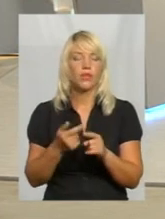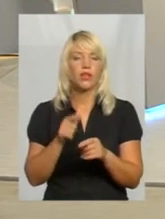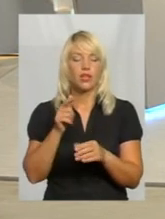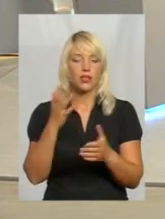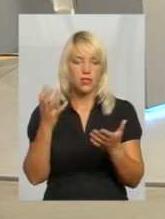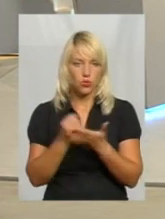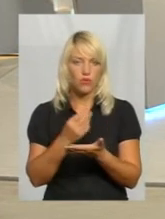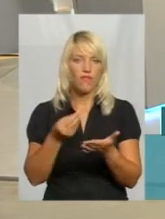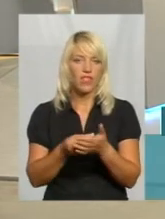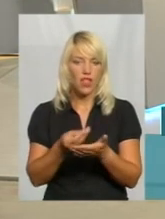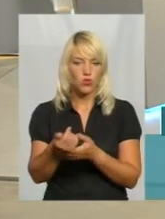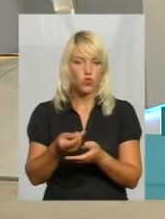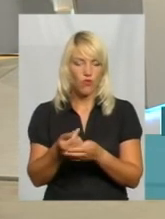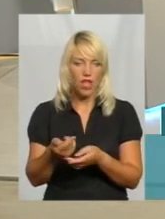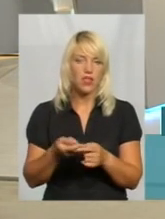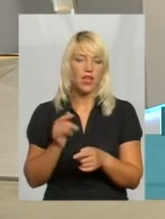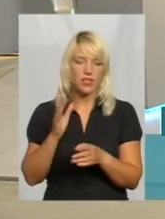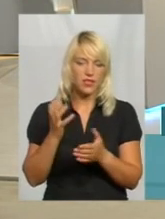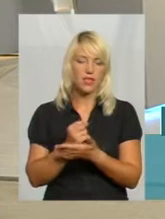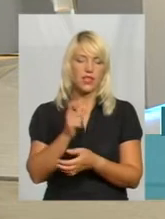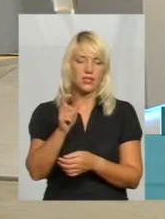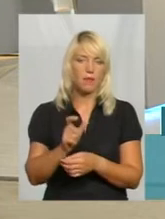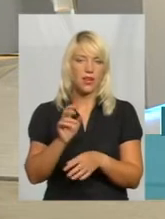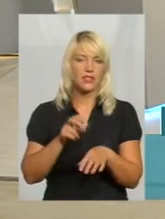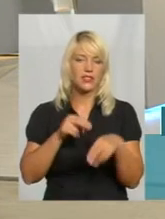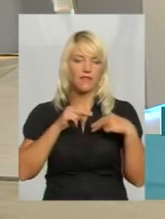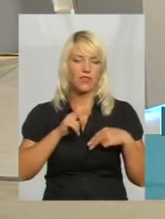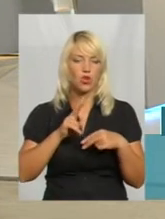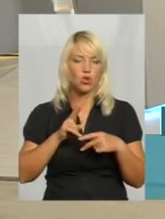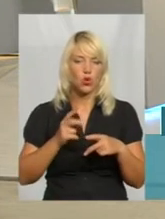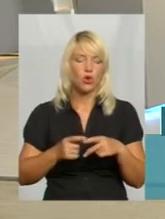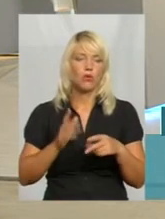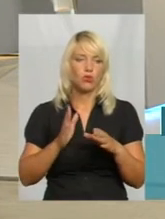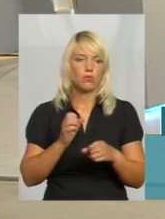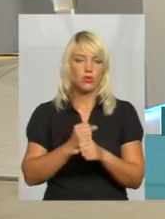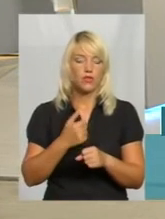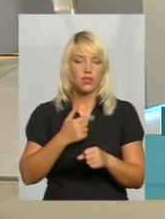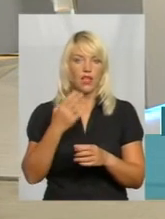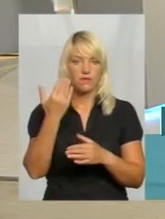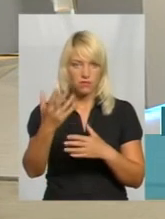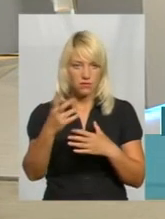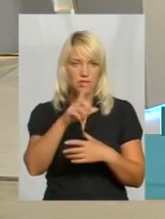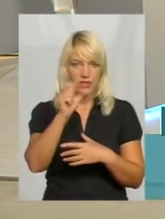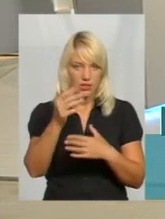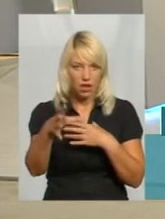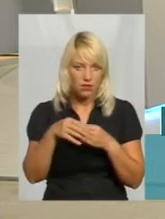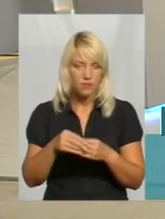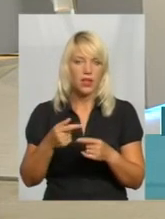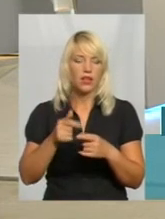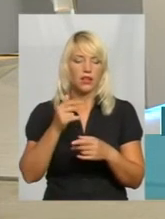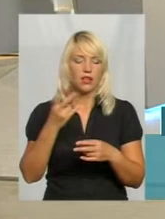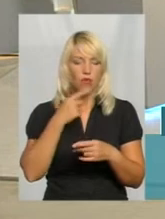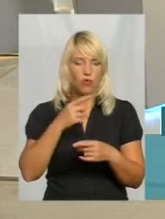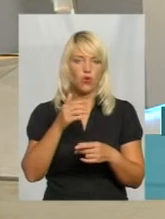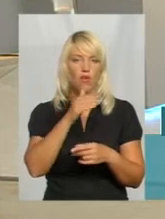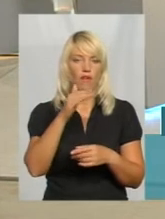фінансування, знайдеться працівник, який далі буде працювати. Я кажу, що я на вашій стороні, я на сьогодні кажу, що ФАПи на сьогодні потрібні